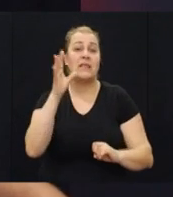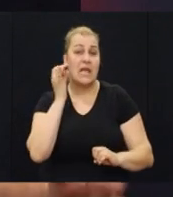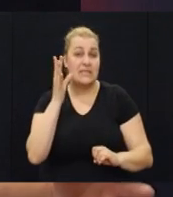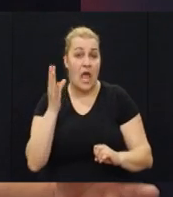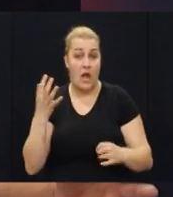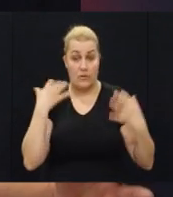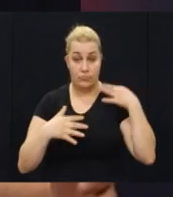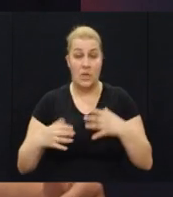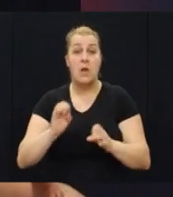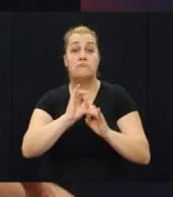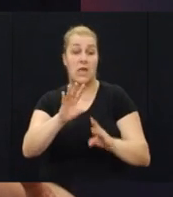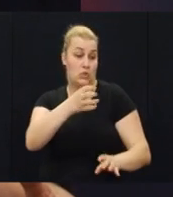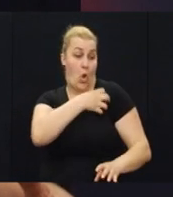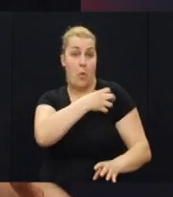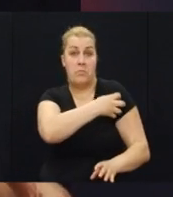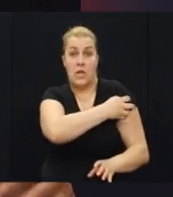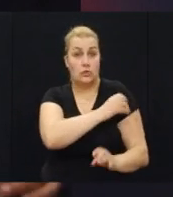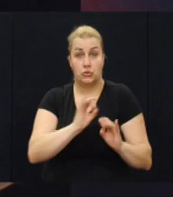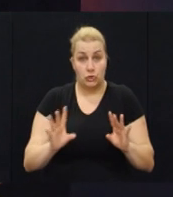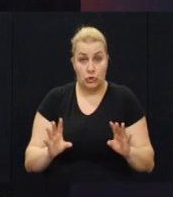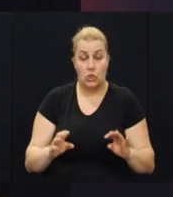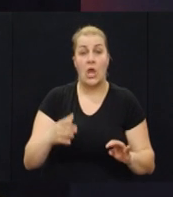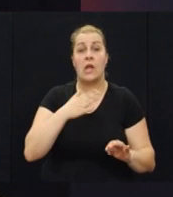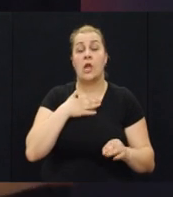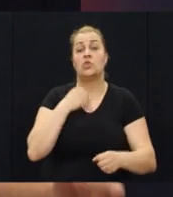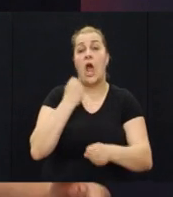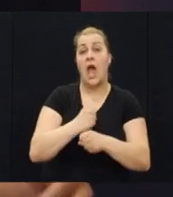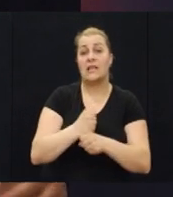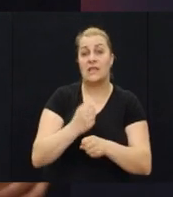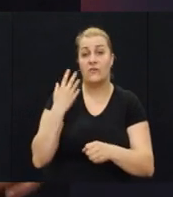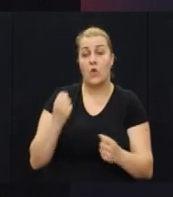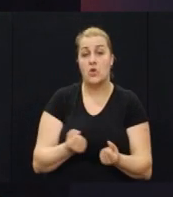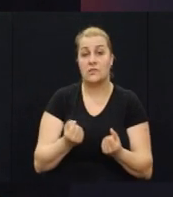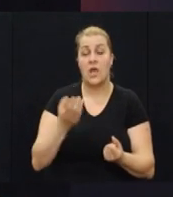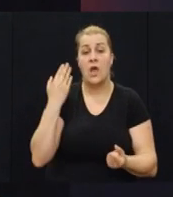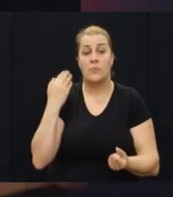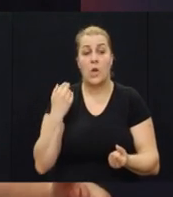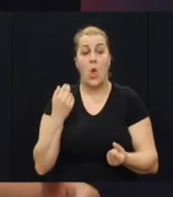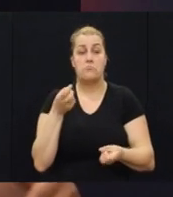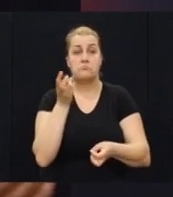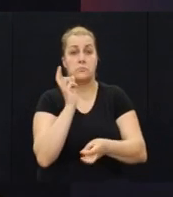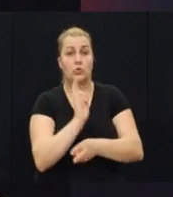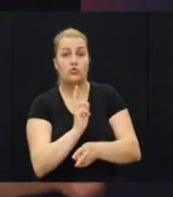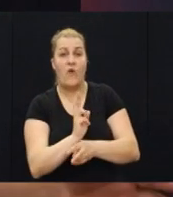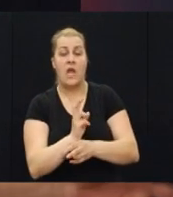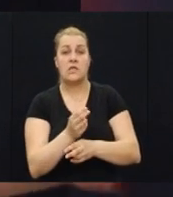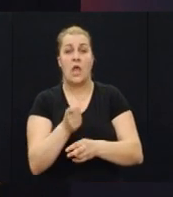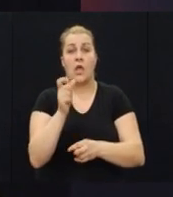oblježja. naše su bile aktivnosti od čuvanja raznih štićenih osoba, objekata,